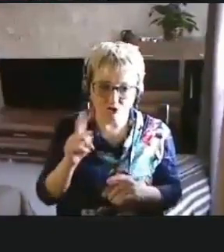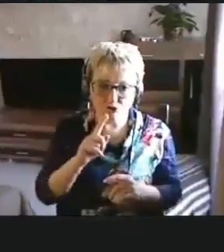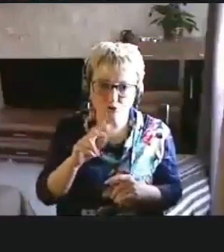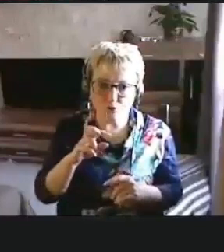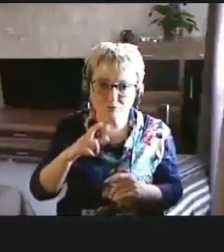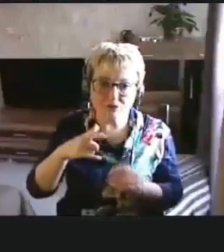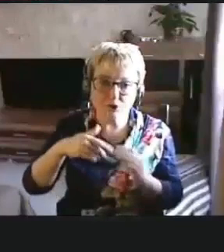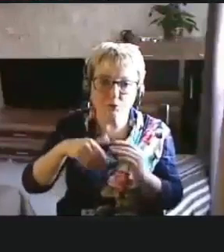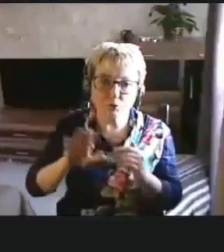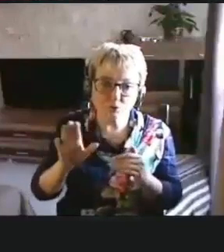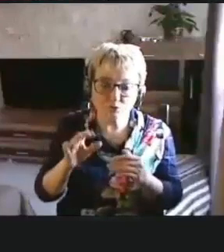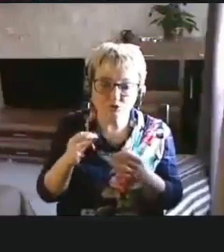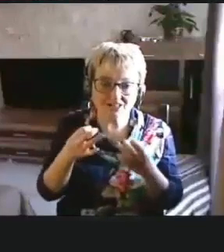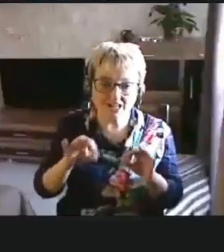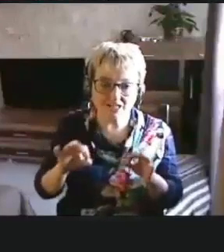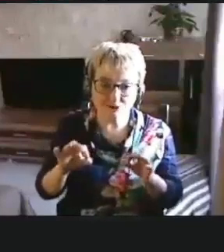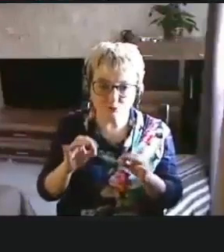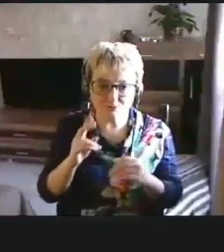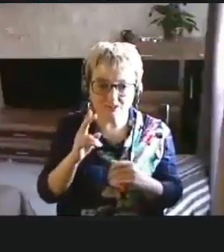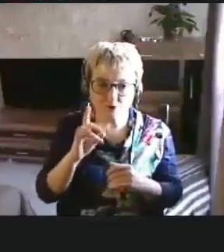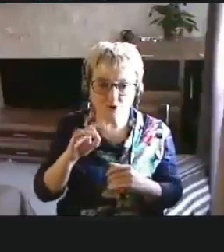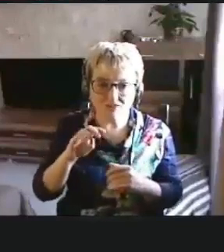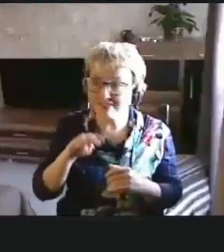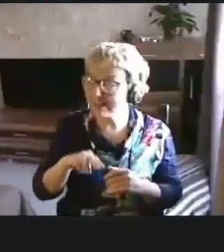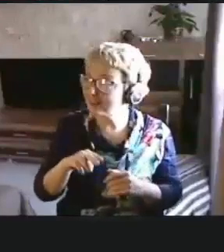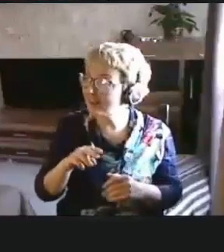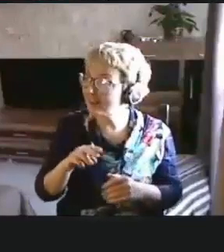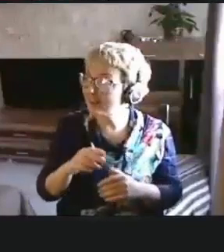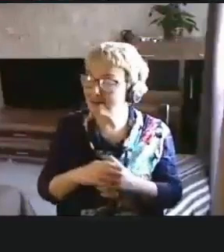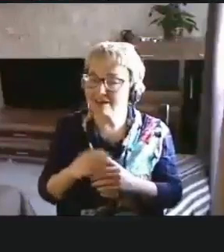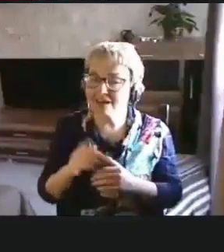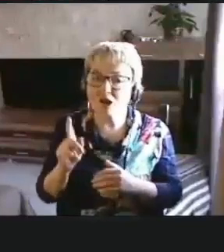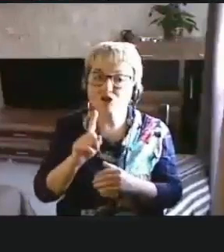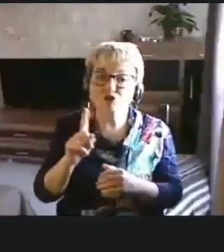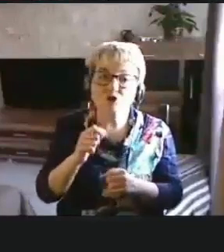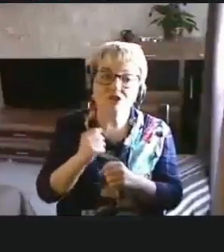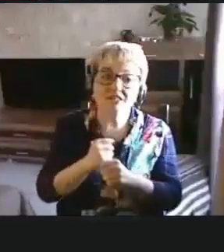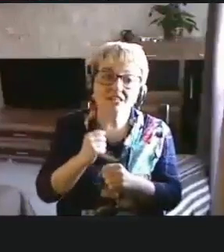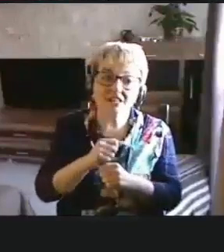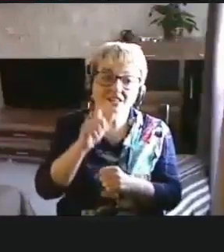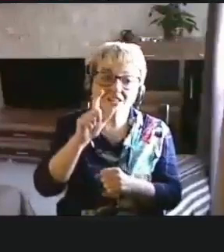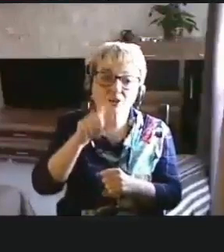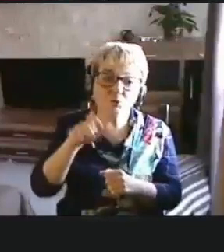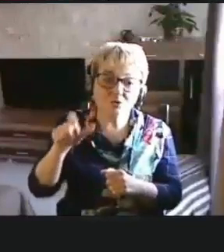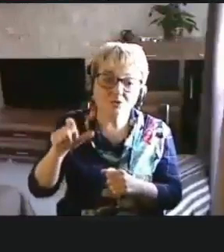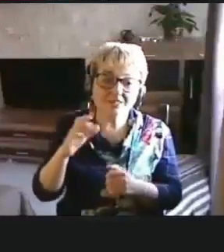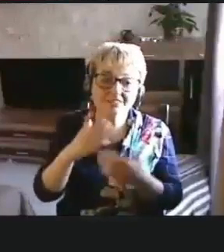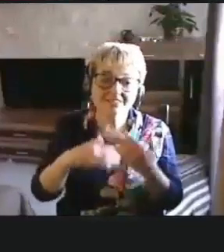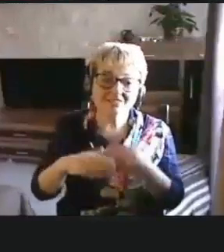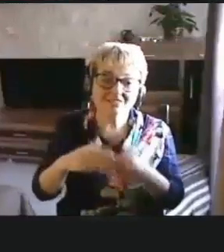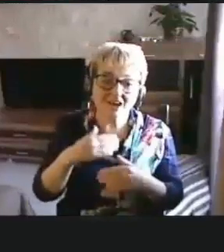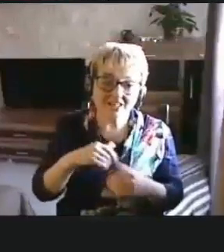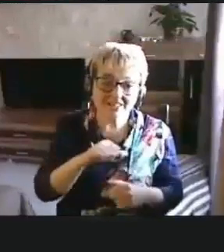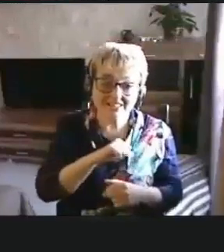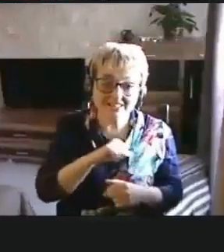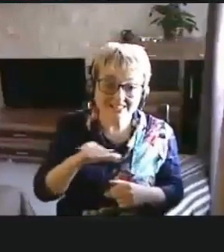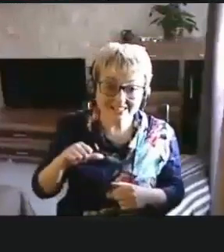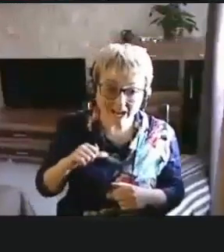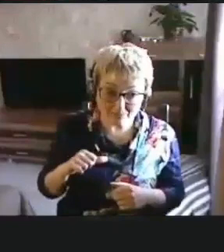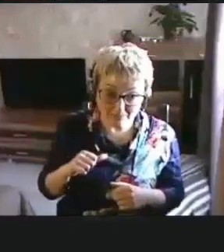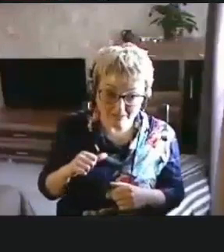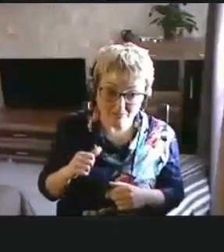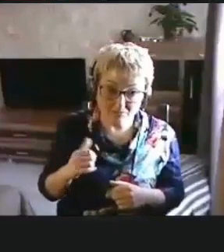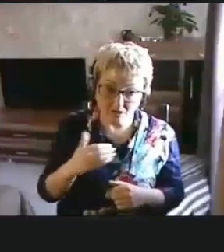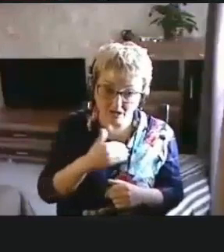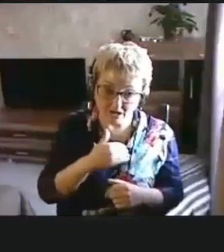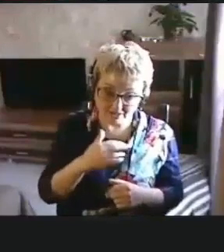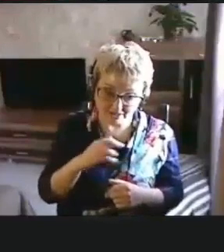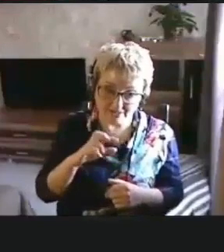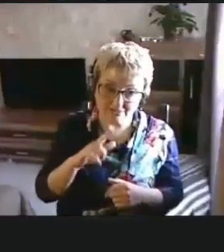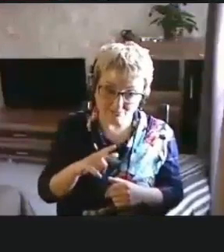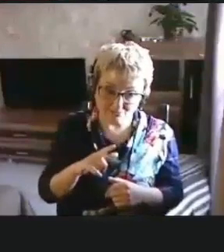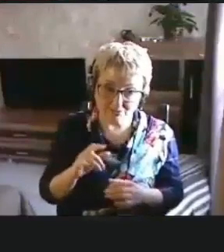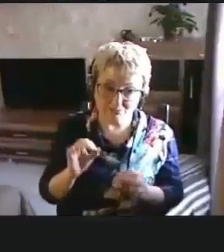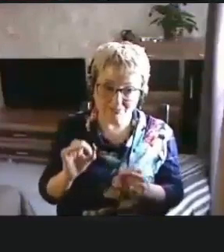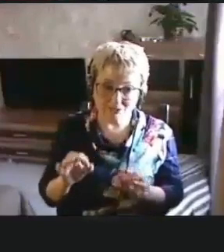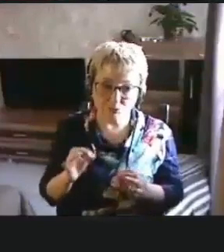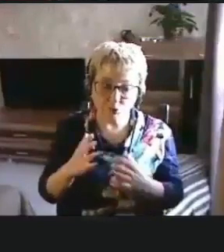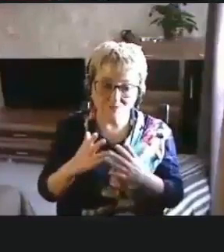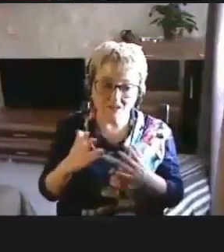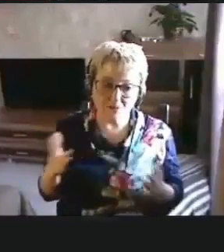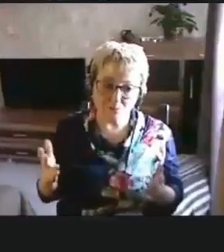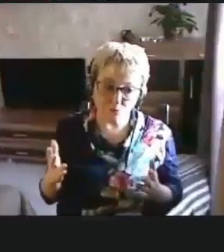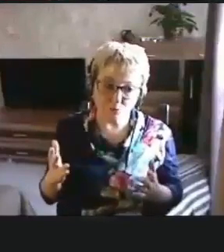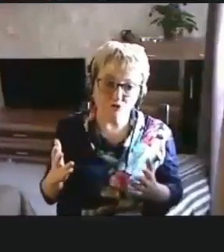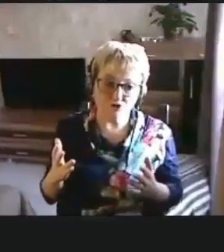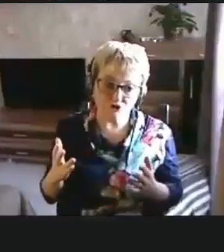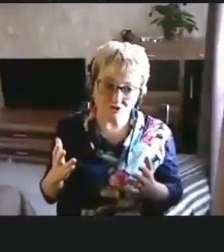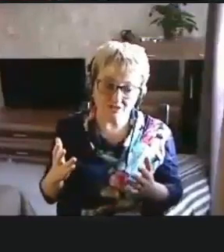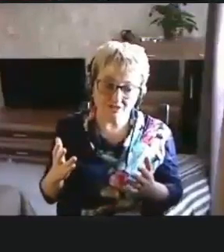улучшить доступность контента. что делать людям с инвалидностью самим? Ну, хотелось бы, безусловно, большей,